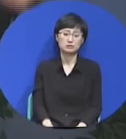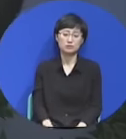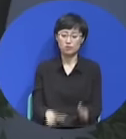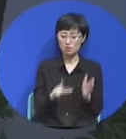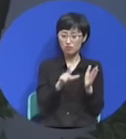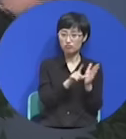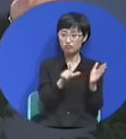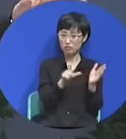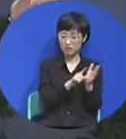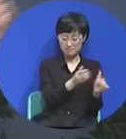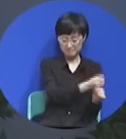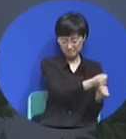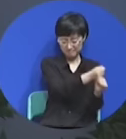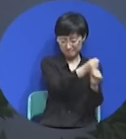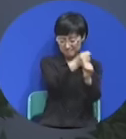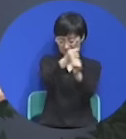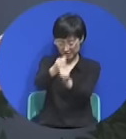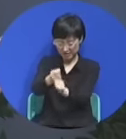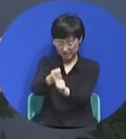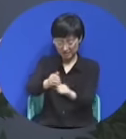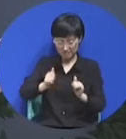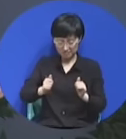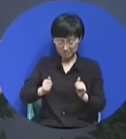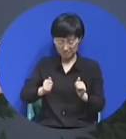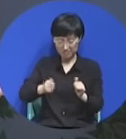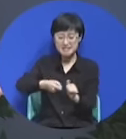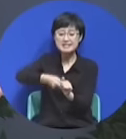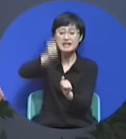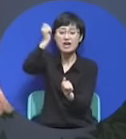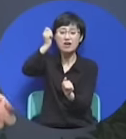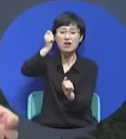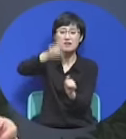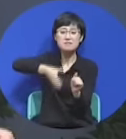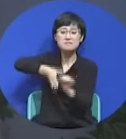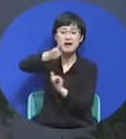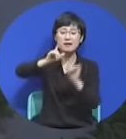이 마틴 루트를 가지고 사형 선고를 내리니까 어떻게 됩니까?